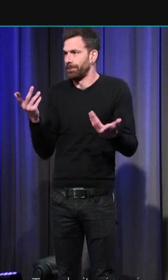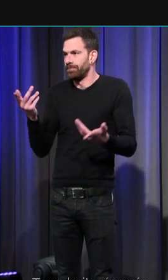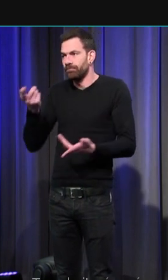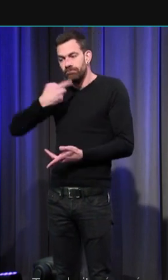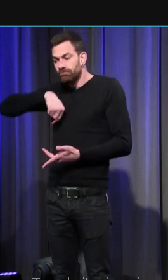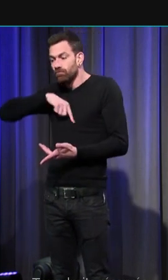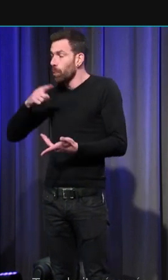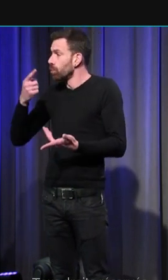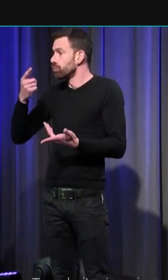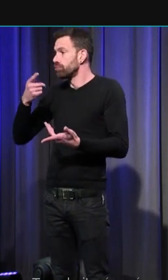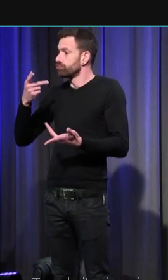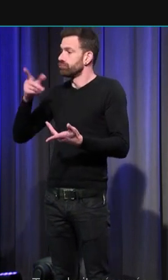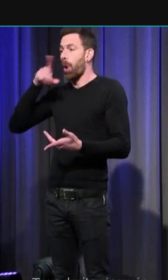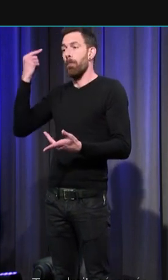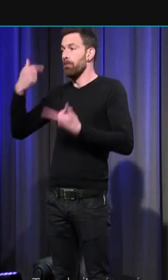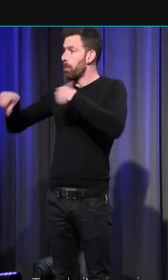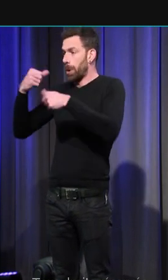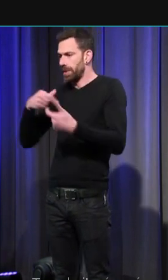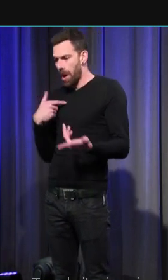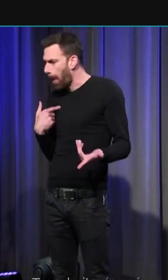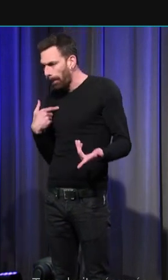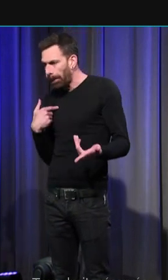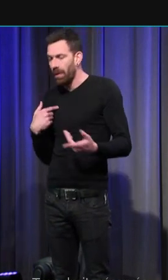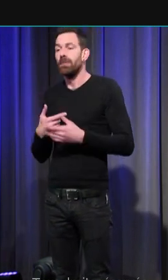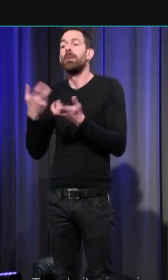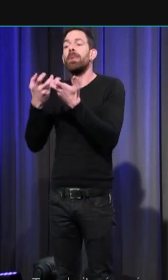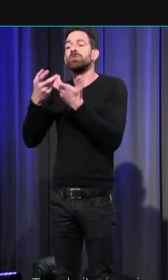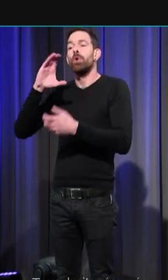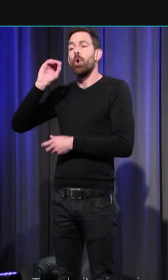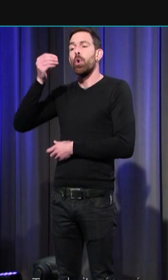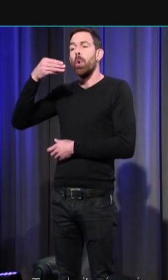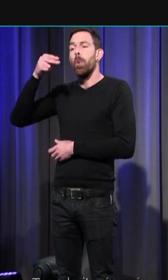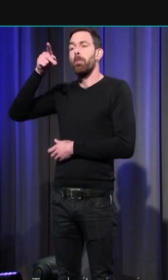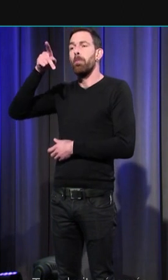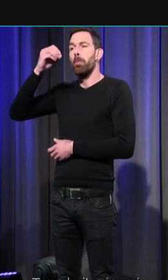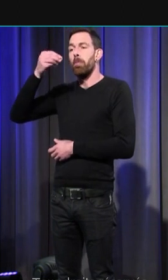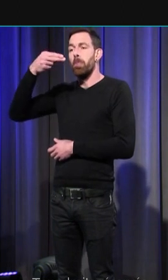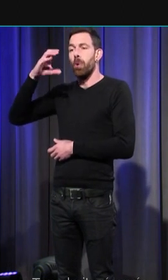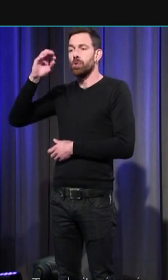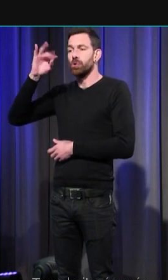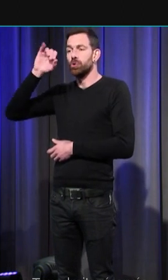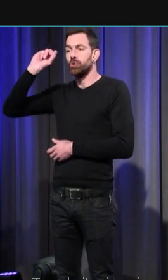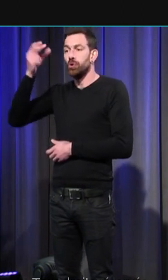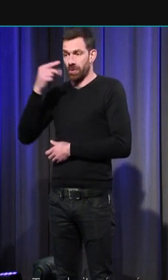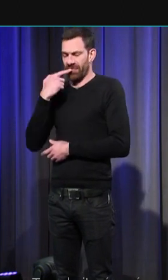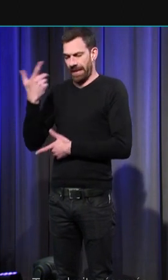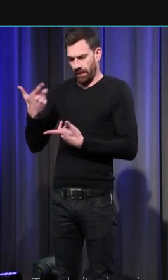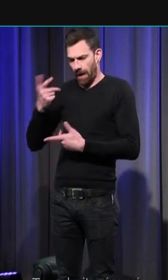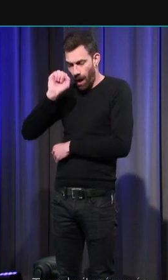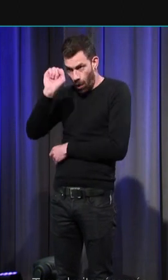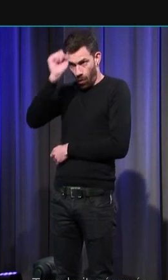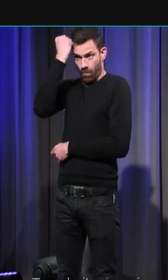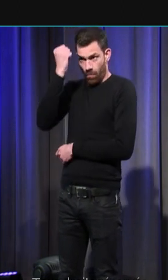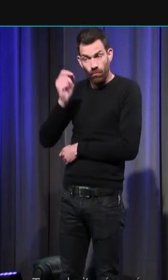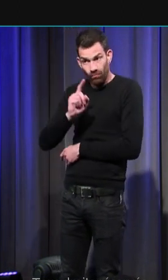sensibilités modernes. Ainsi, par exemple, la componction n'est pas seulement la douleur du remords, elle renvoie